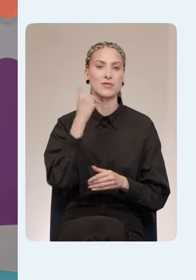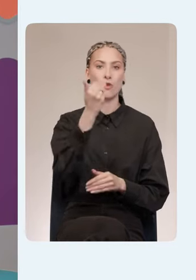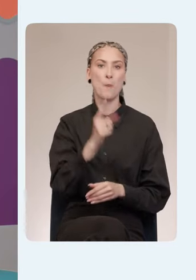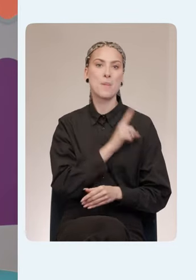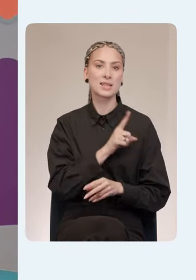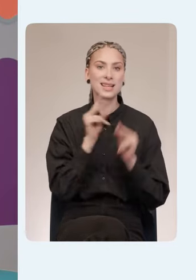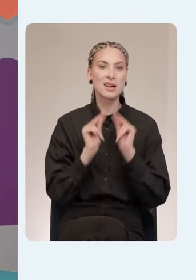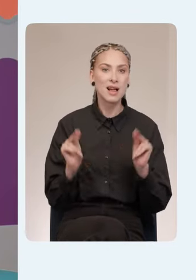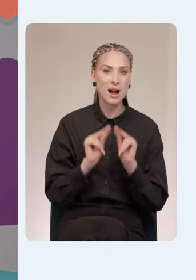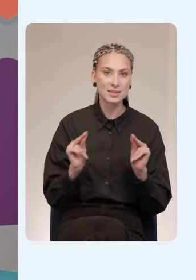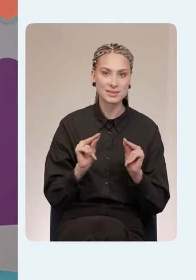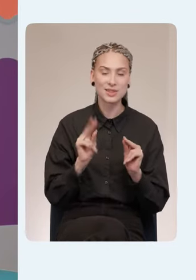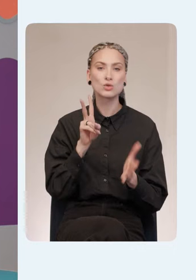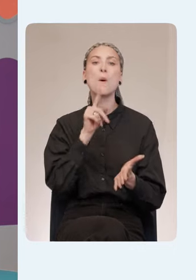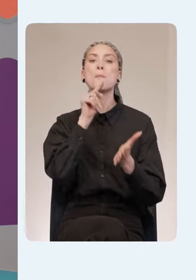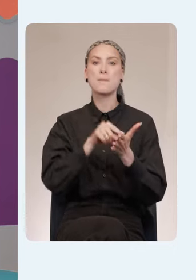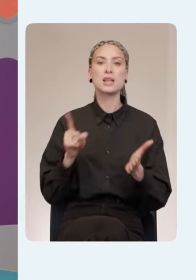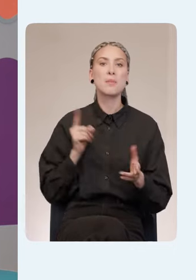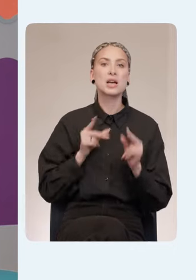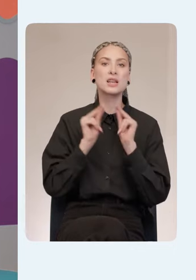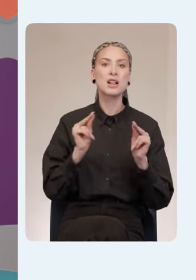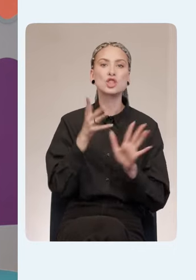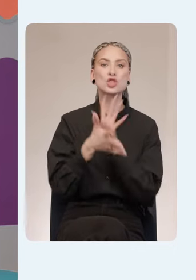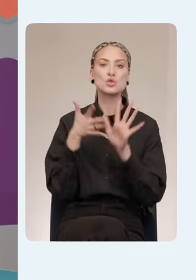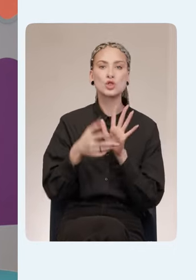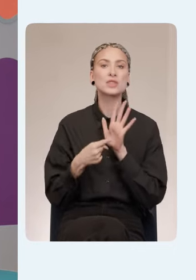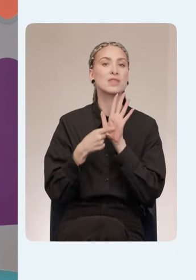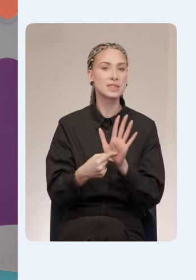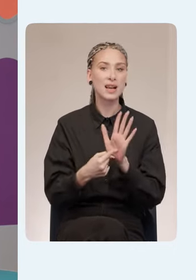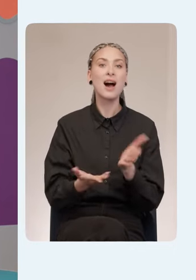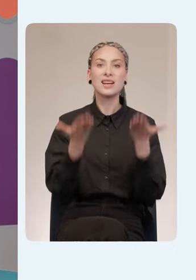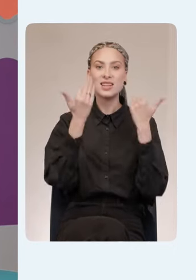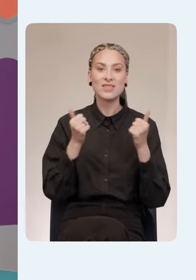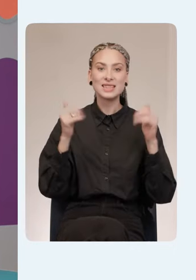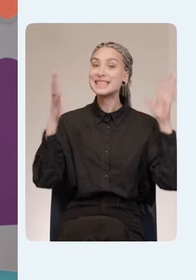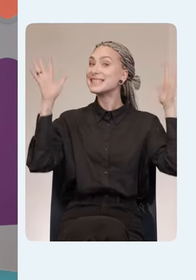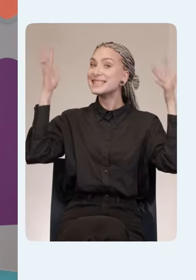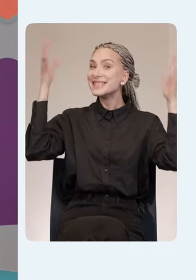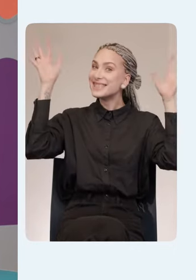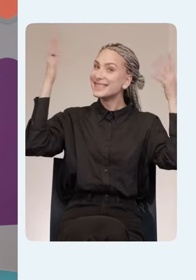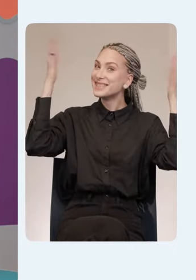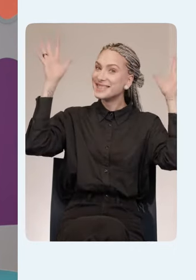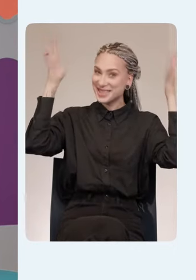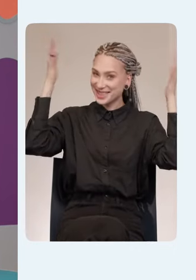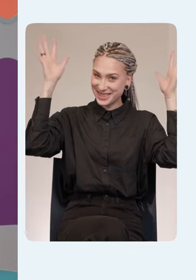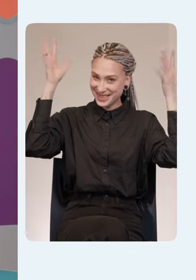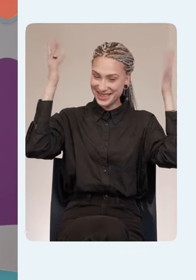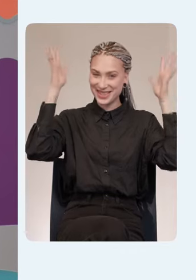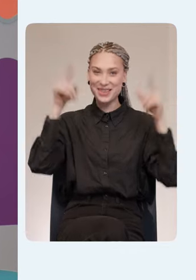-классе. Кто побывал на мастер-классе по русскому жестовому языку? А давайте теперь вот так сделайте. Вы же теперь